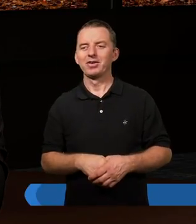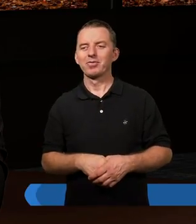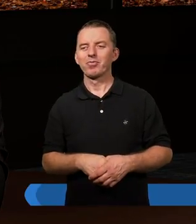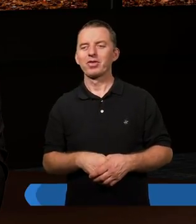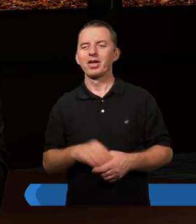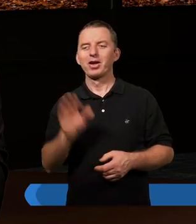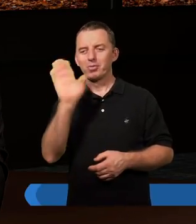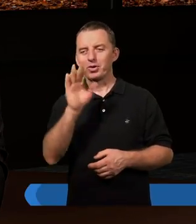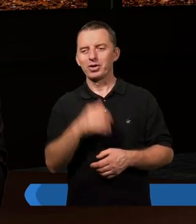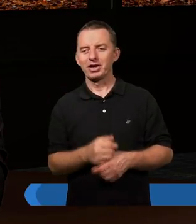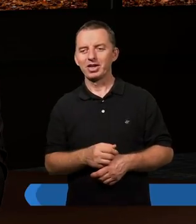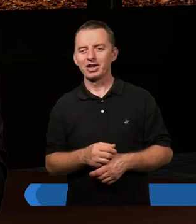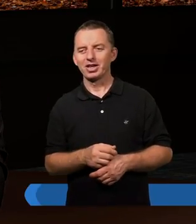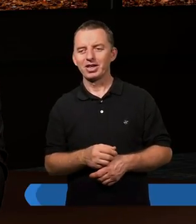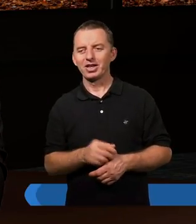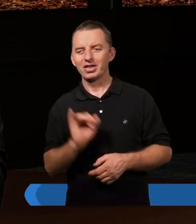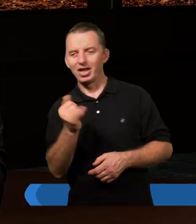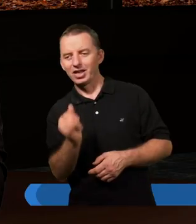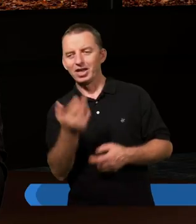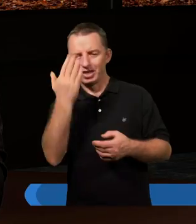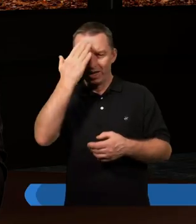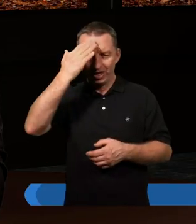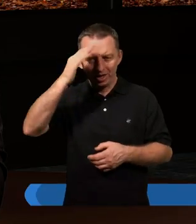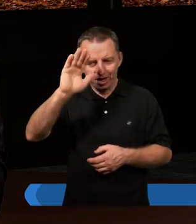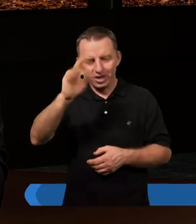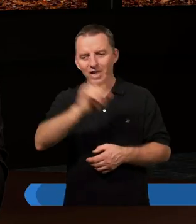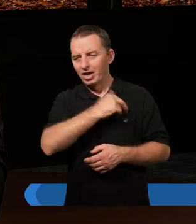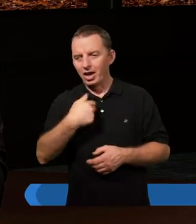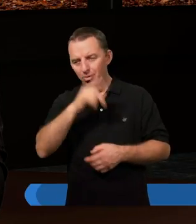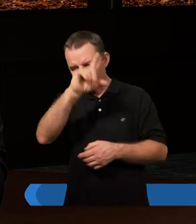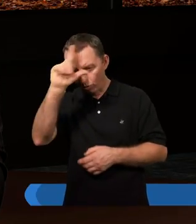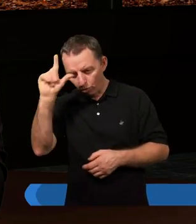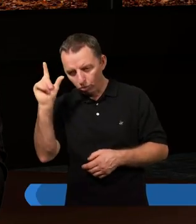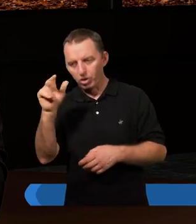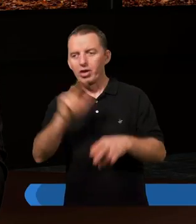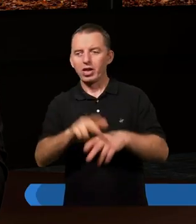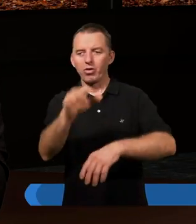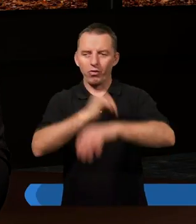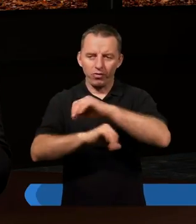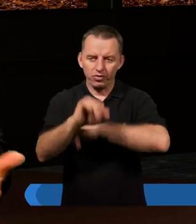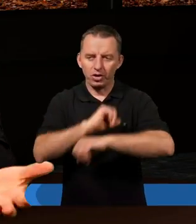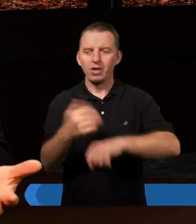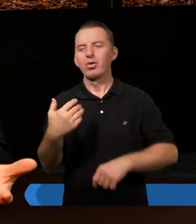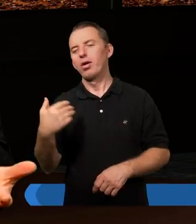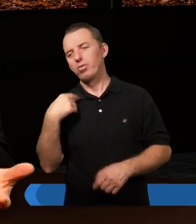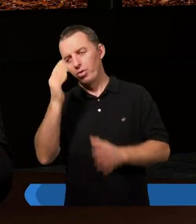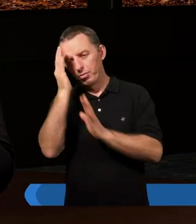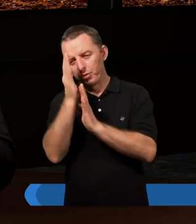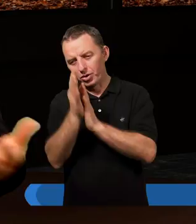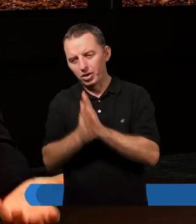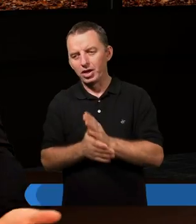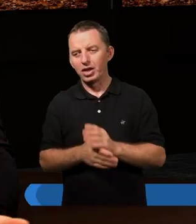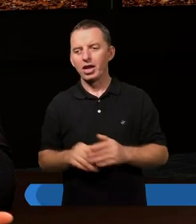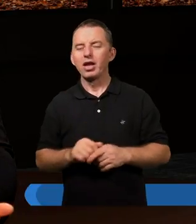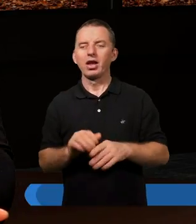I Bóg użył tych takich jakichś nieznanych nam ludzi do tego, że w Rzymie, które było po prostu taką